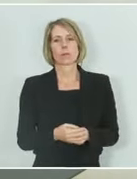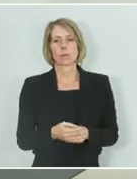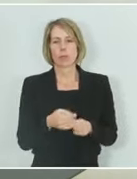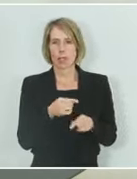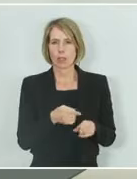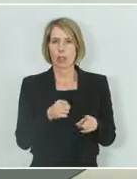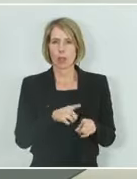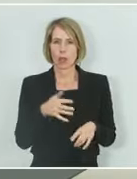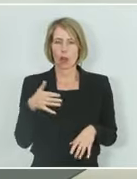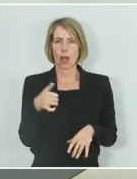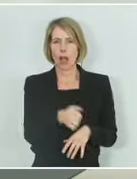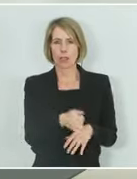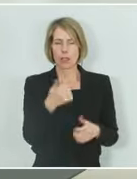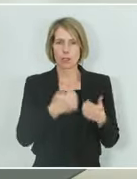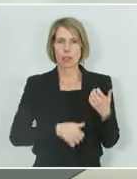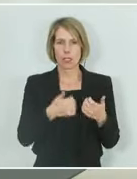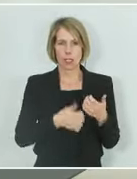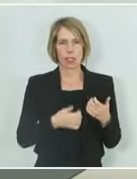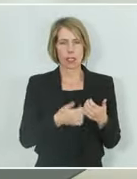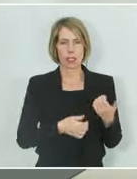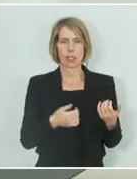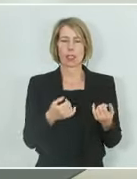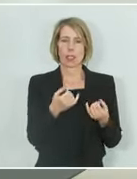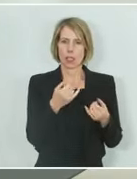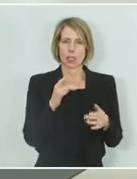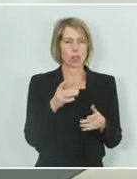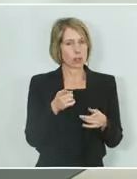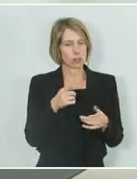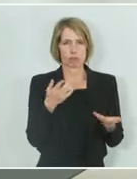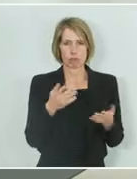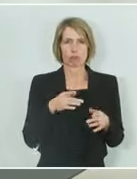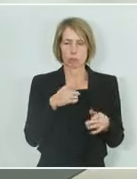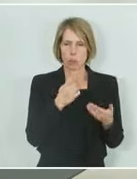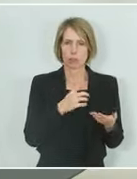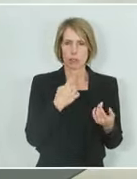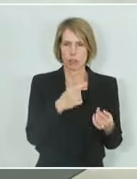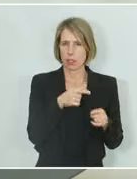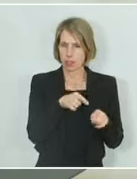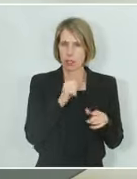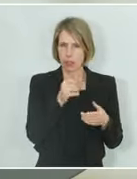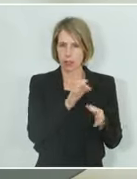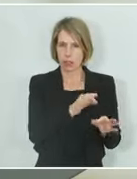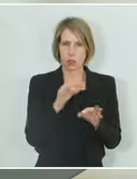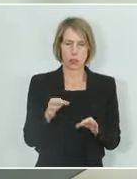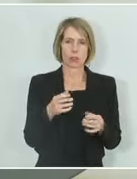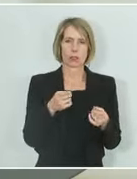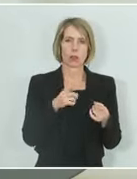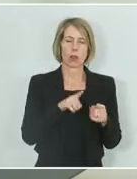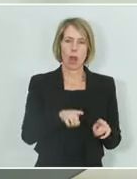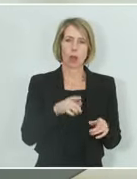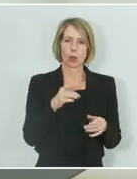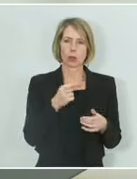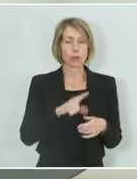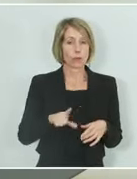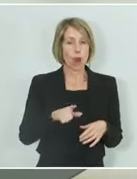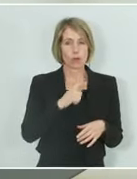verdammt und Sanktionen unterstützt. Bei uns sind zwölf ukrainische